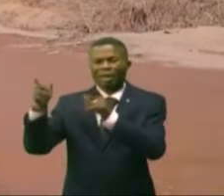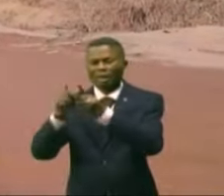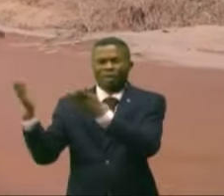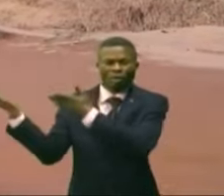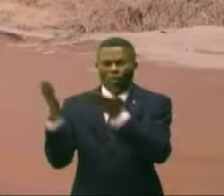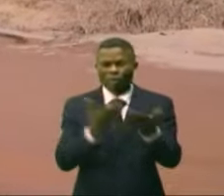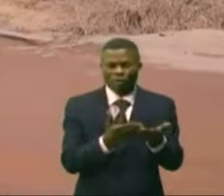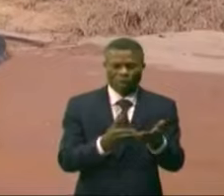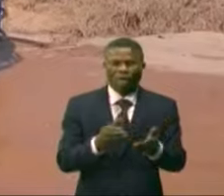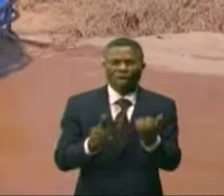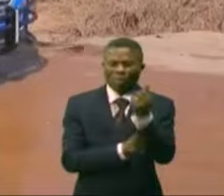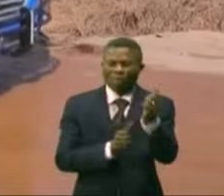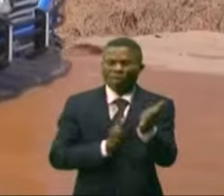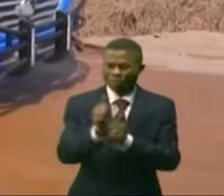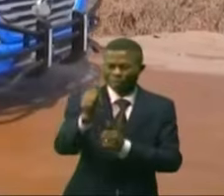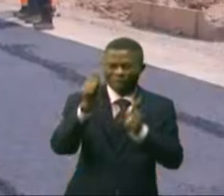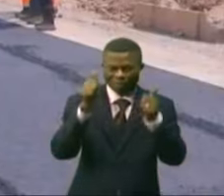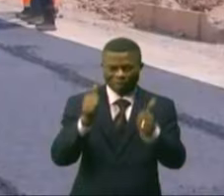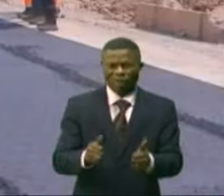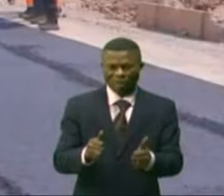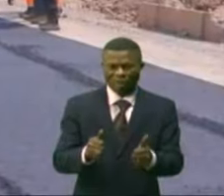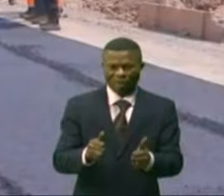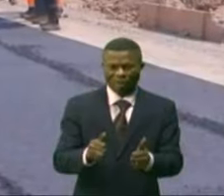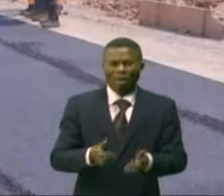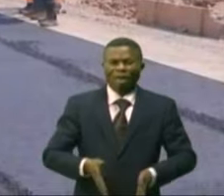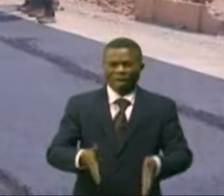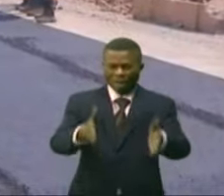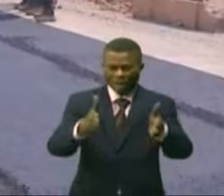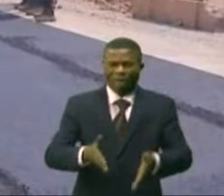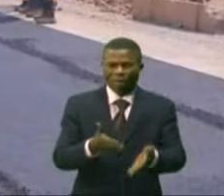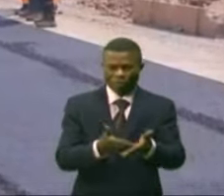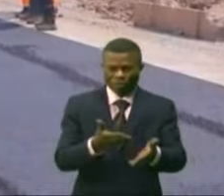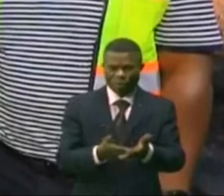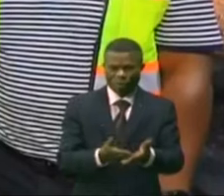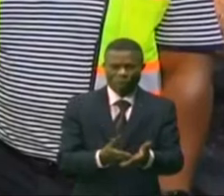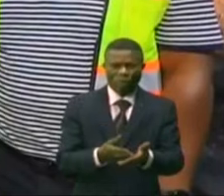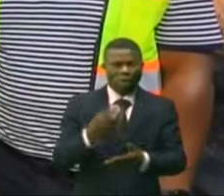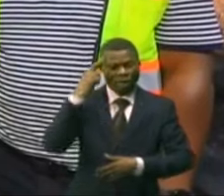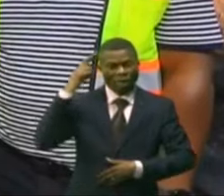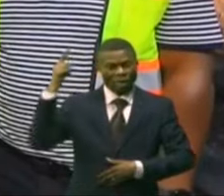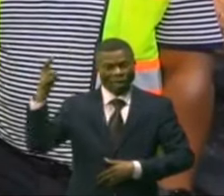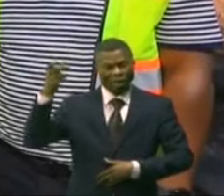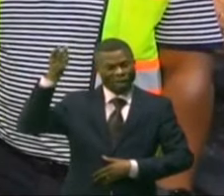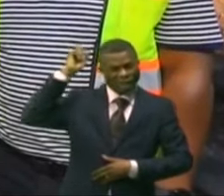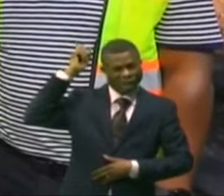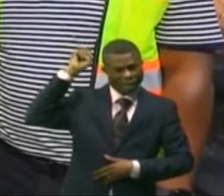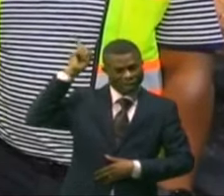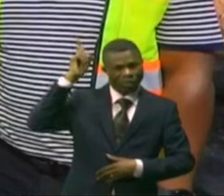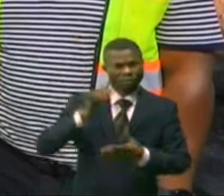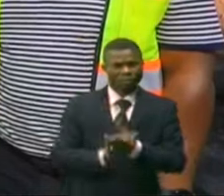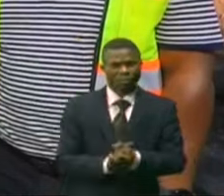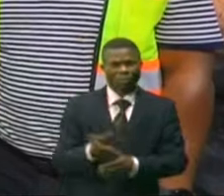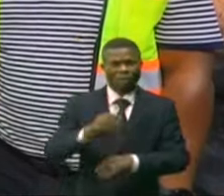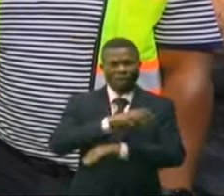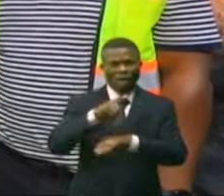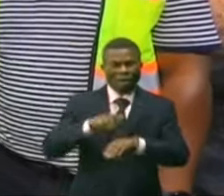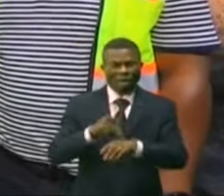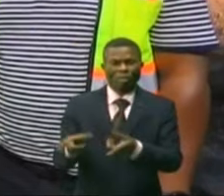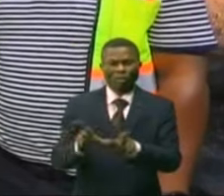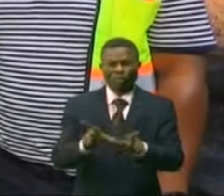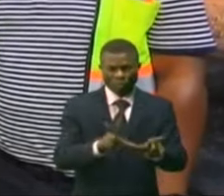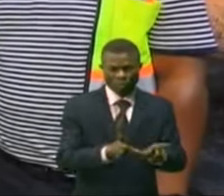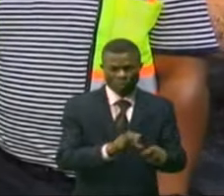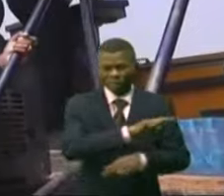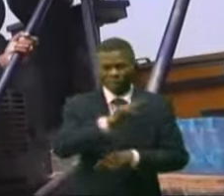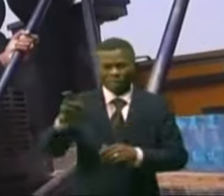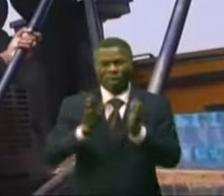de la population soit fluide. La route dont nous avons tant rêvé depuis l'avènement de la province du Lois là-bas en